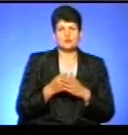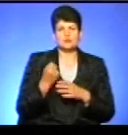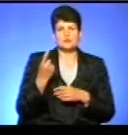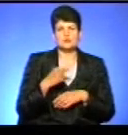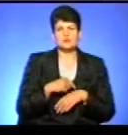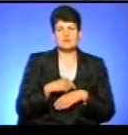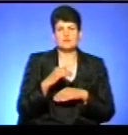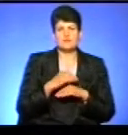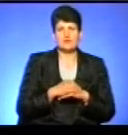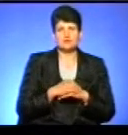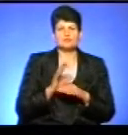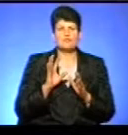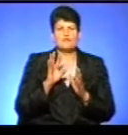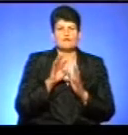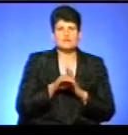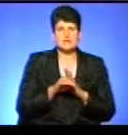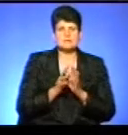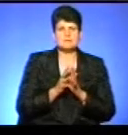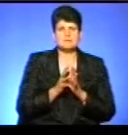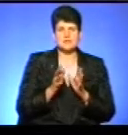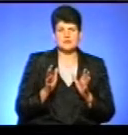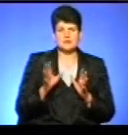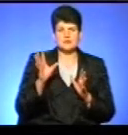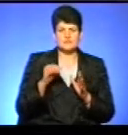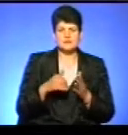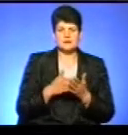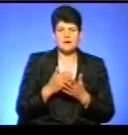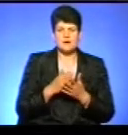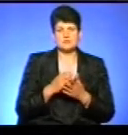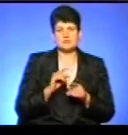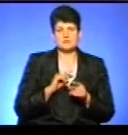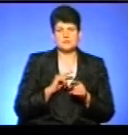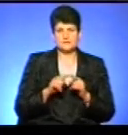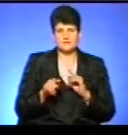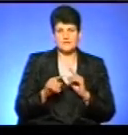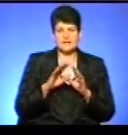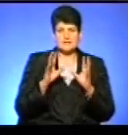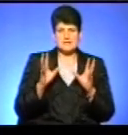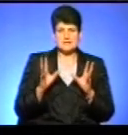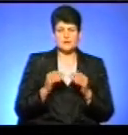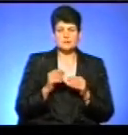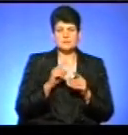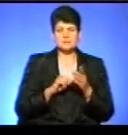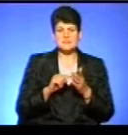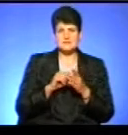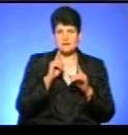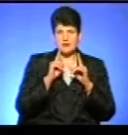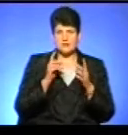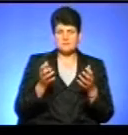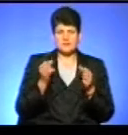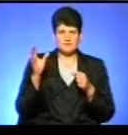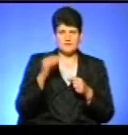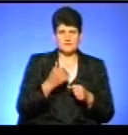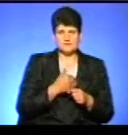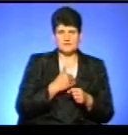години вечора, для того, щоб нести максимально все, відбувалося якісно і оперативно. Але загалом міська рада підтримує всі ініціативи